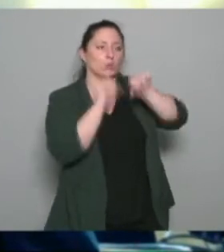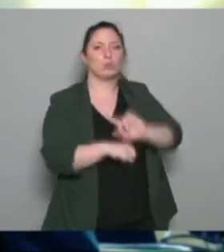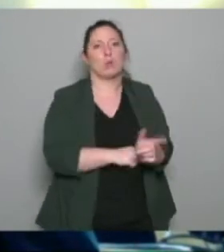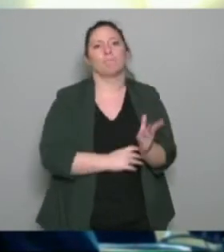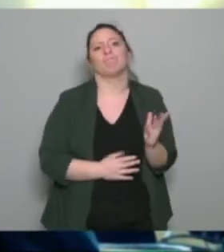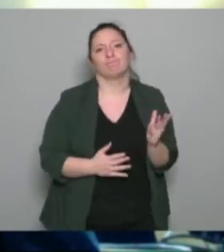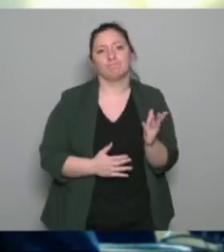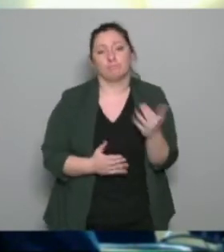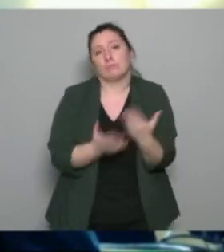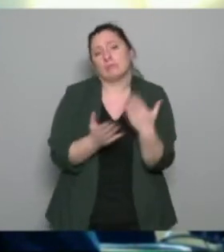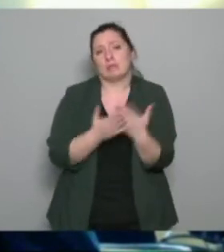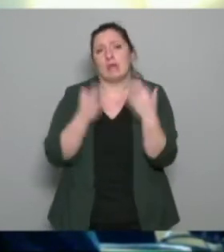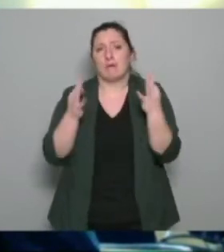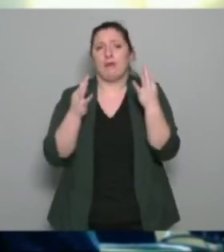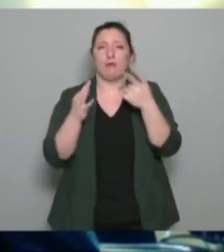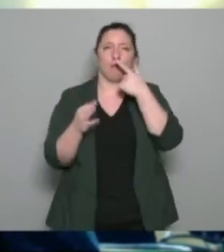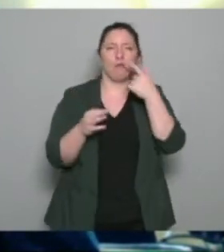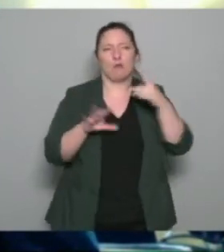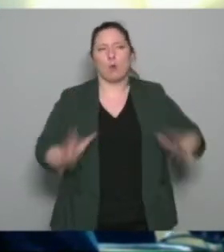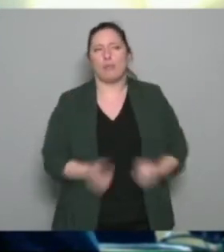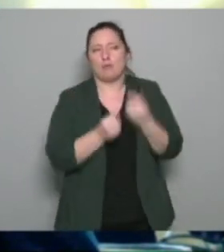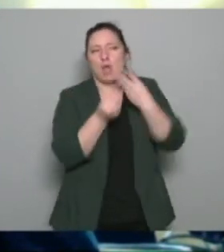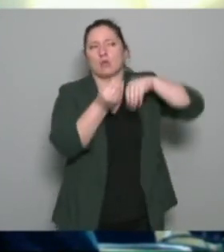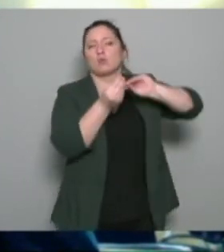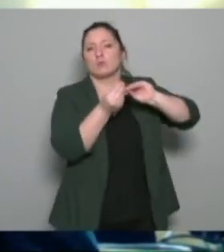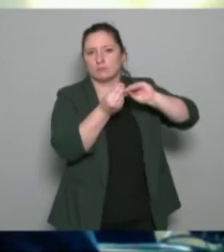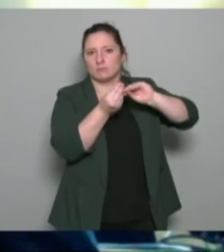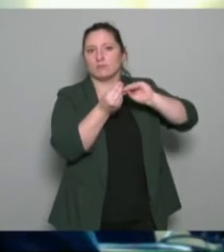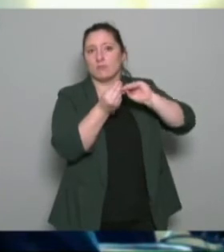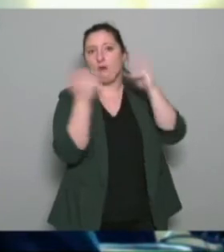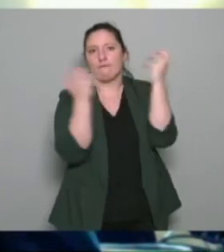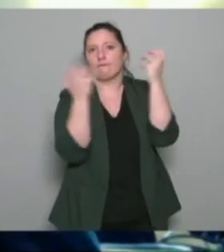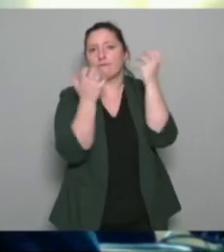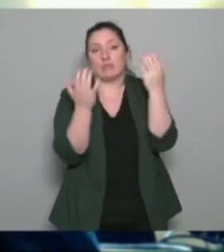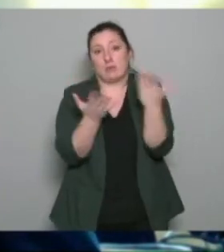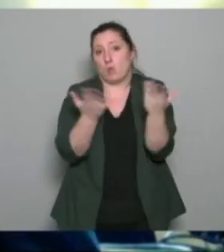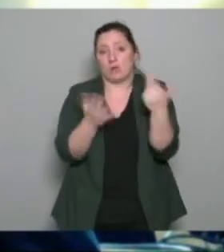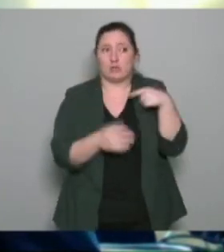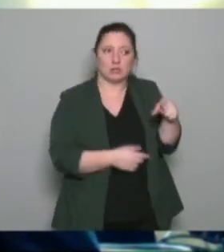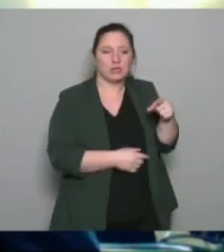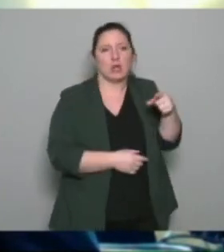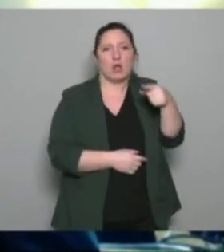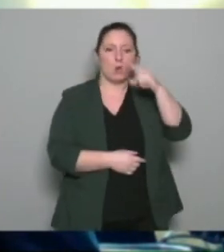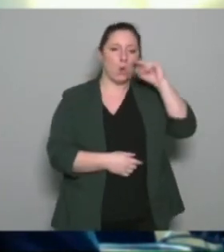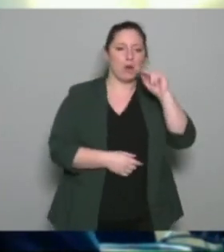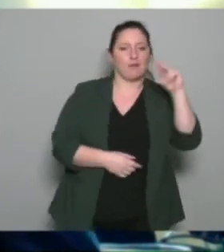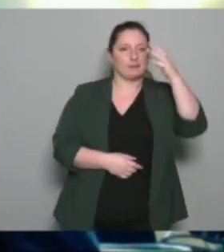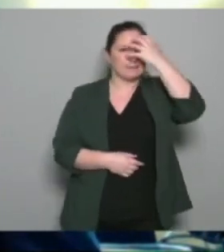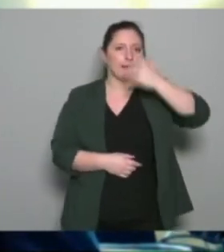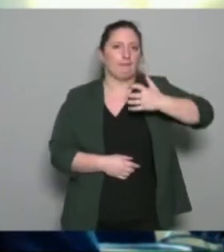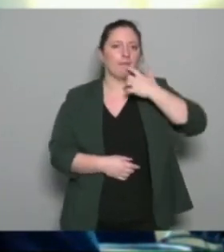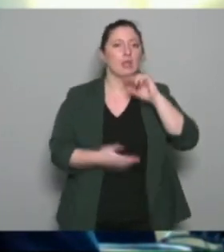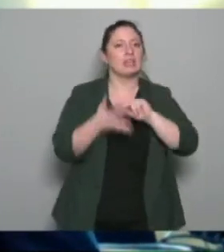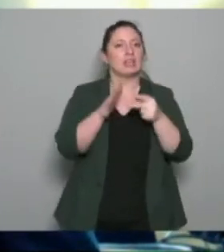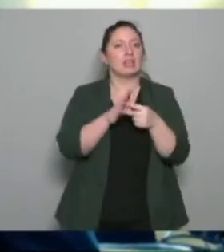c'est qu'ils donnent du sens à leur activité donc on imaginait que leurs compétences techniques allaient d'une